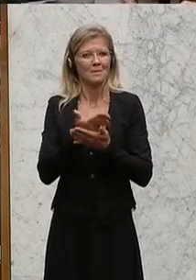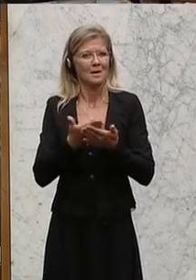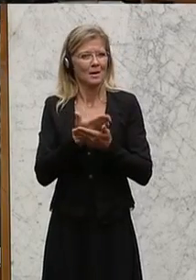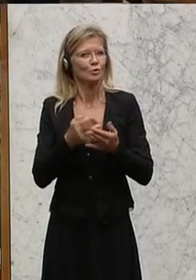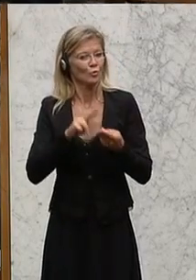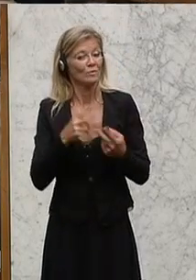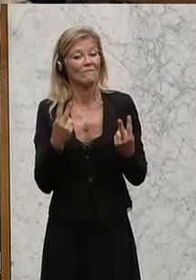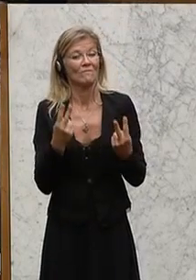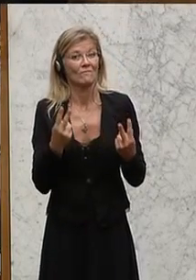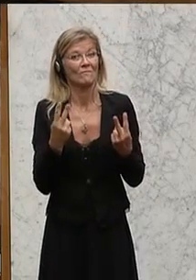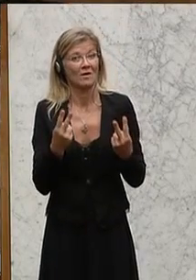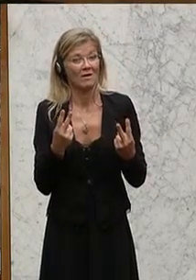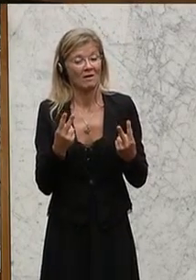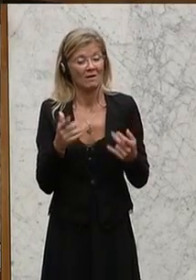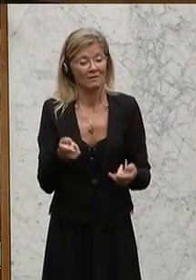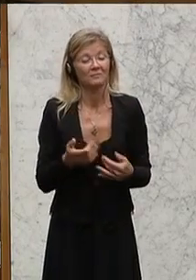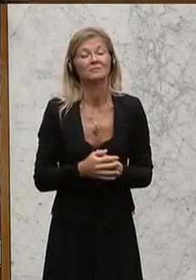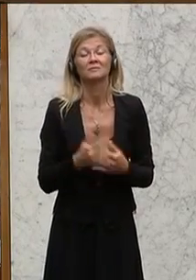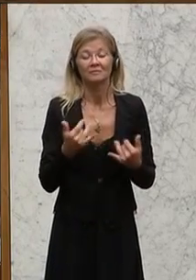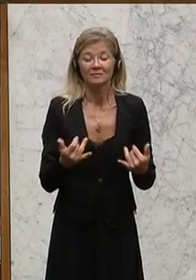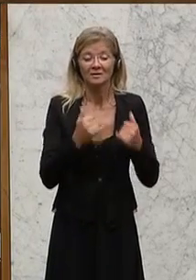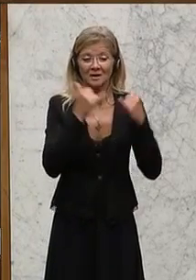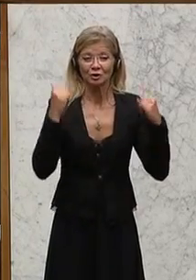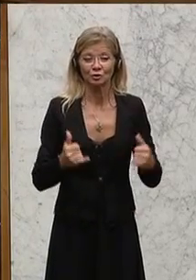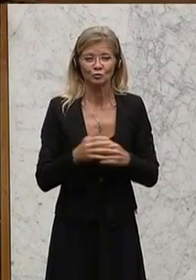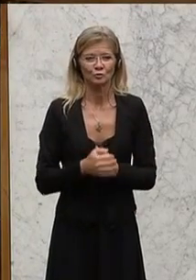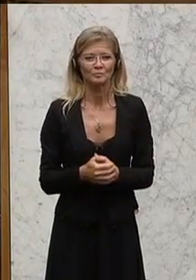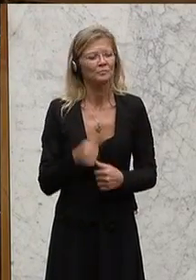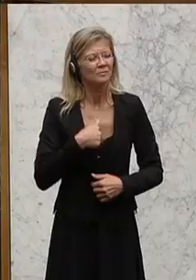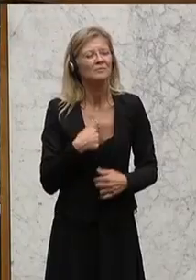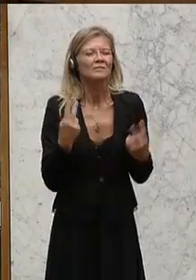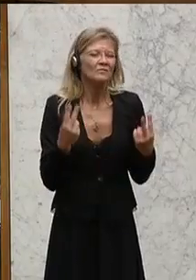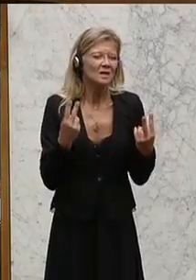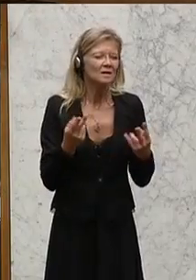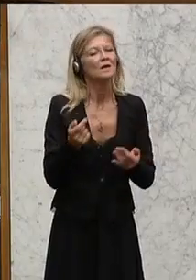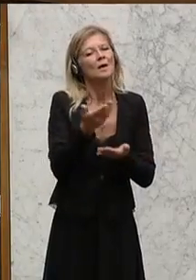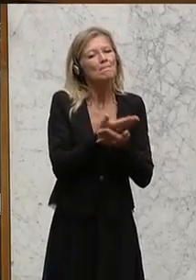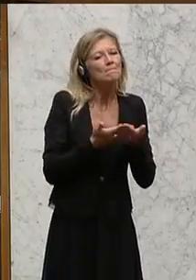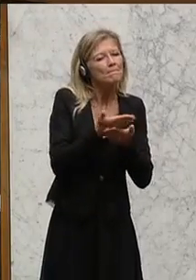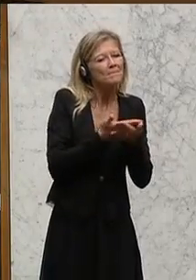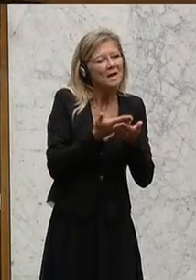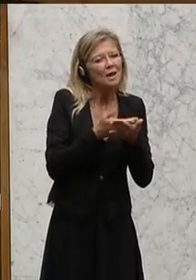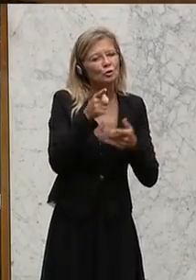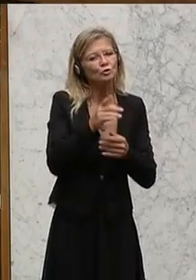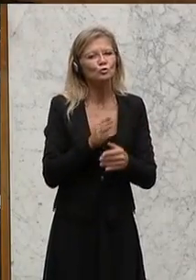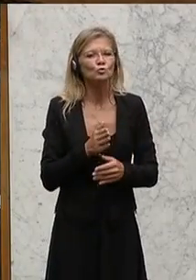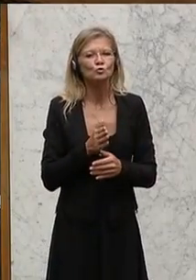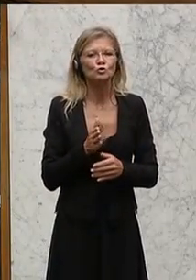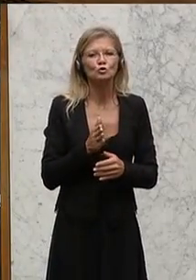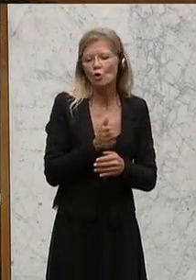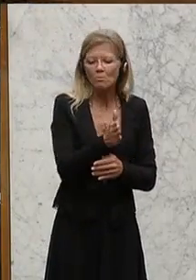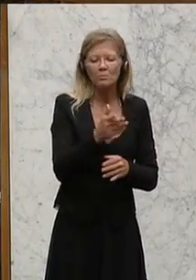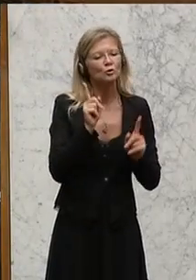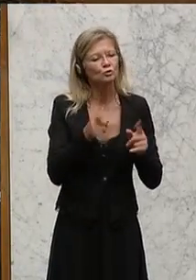somit. Es ist mir auch wichtig, darauf hinzuweisen, dass der Bildungskompass im Rahmen der Bildungsreform umgesetzt wird, deren Kernelemente bereits